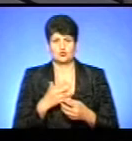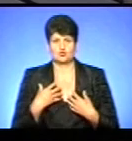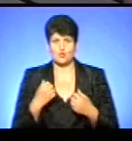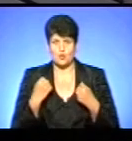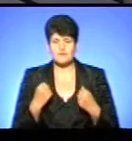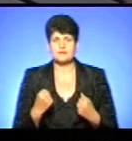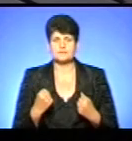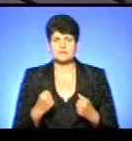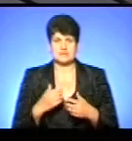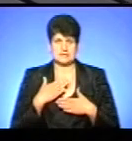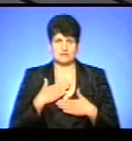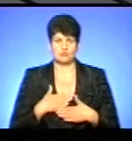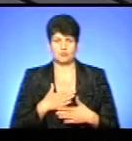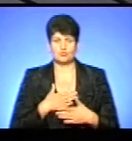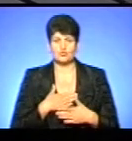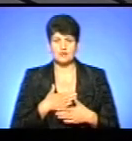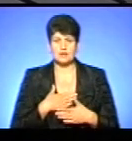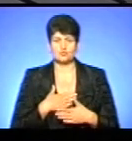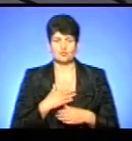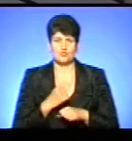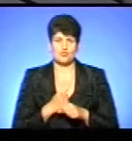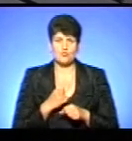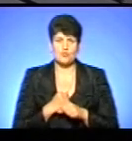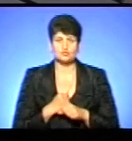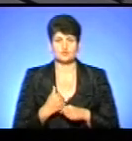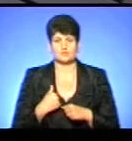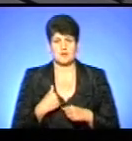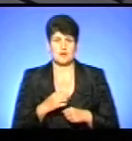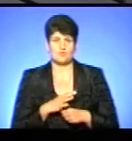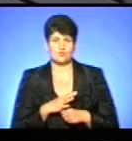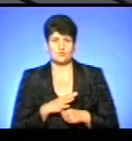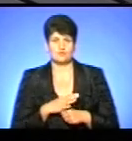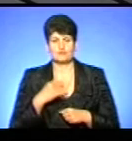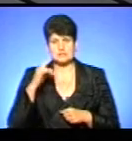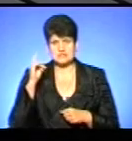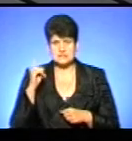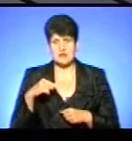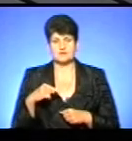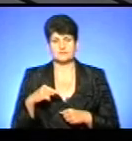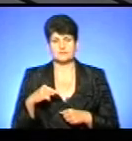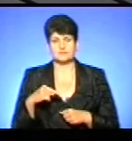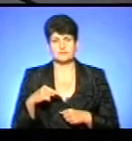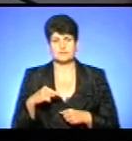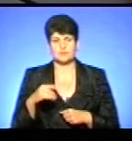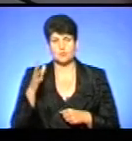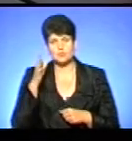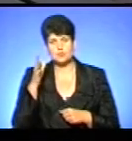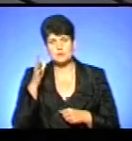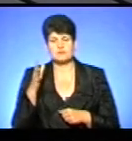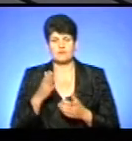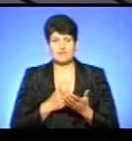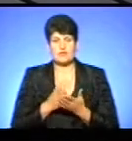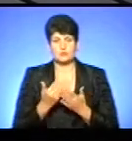вони були задоволені моєю роботою, щоб я був, знав, був освічений в напрямку